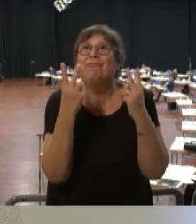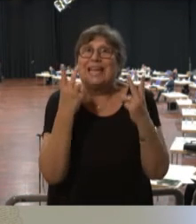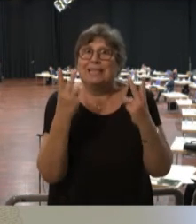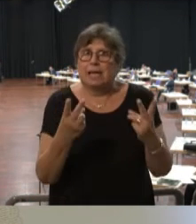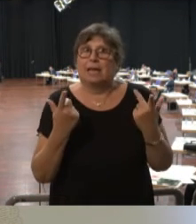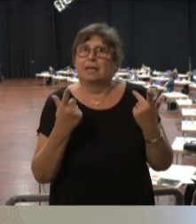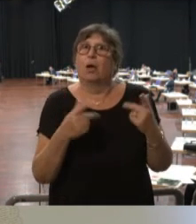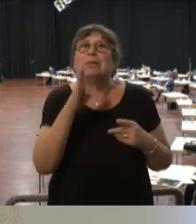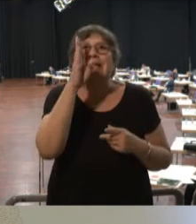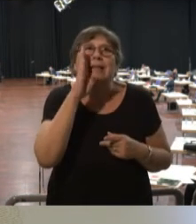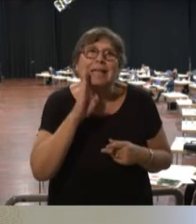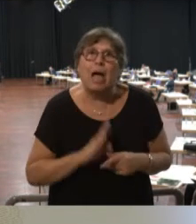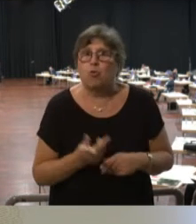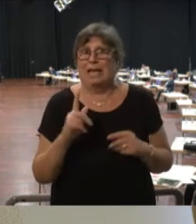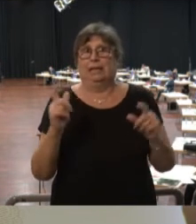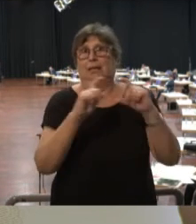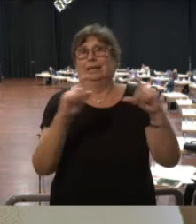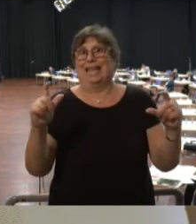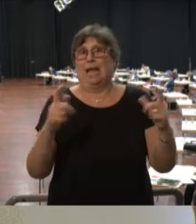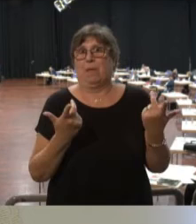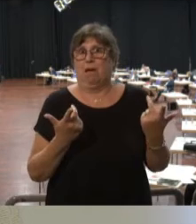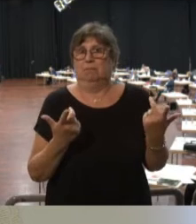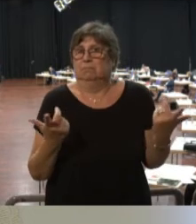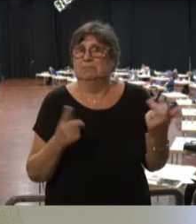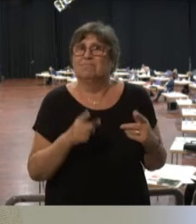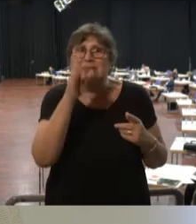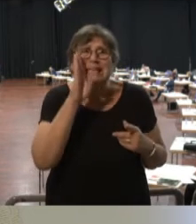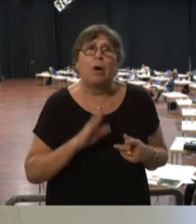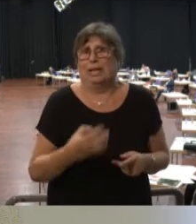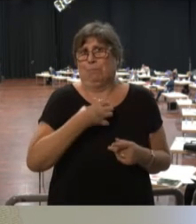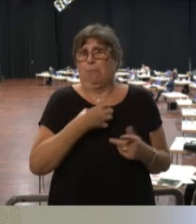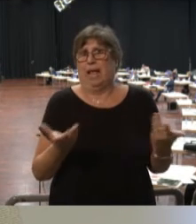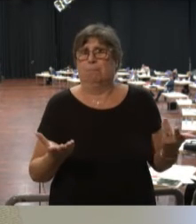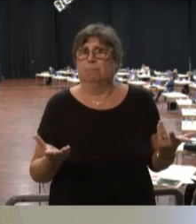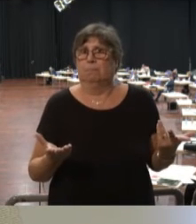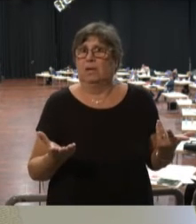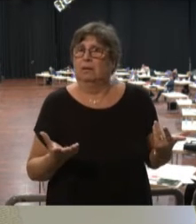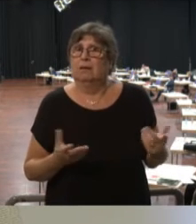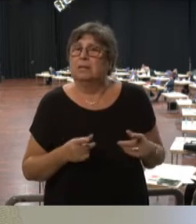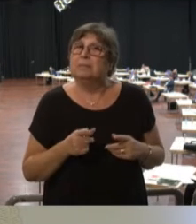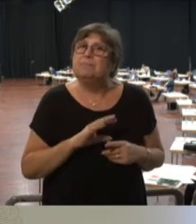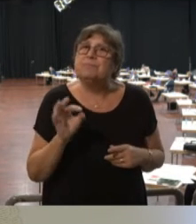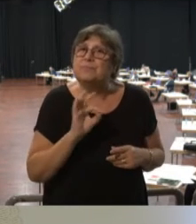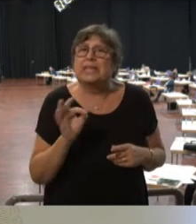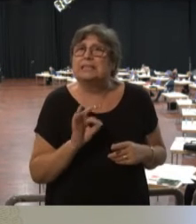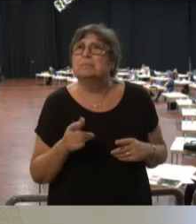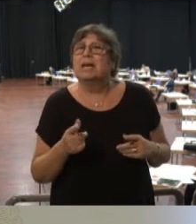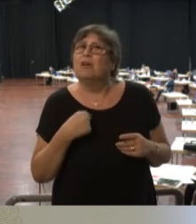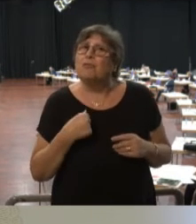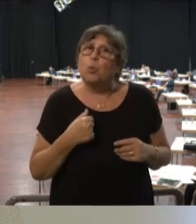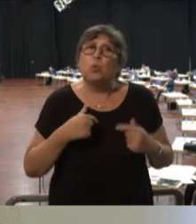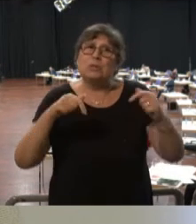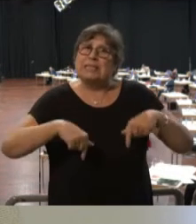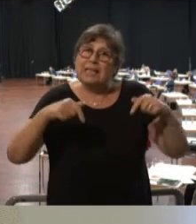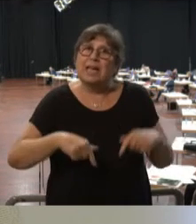und trauriges für die Betroffenen, trauriges Problem. Und es steht uns